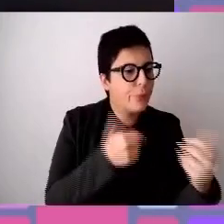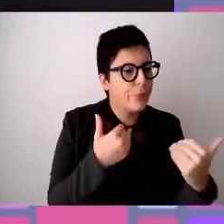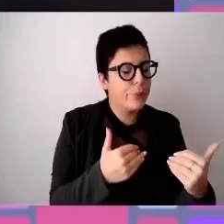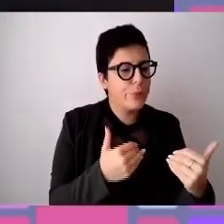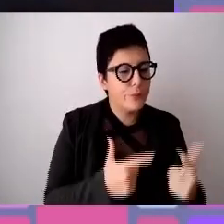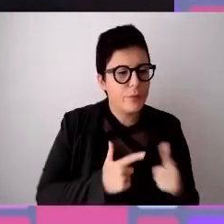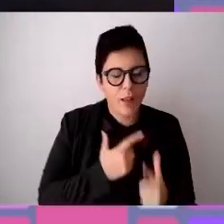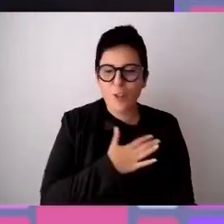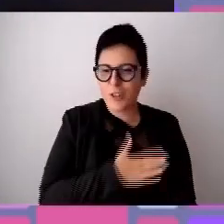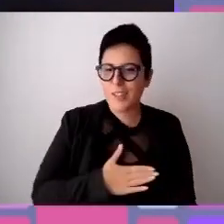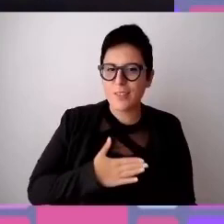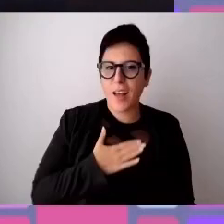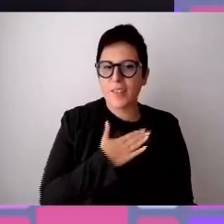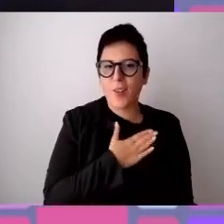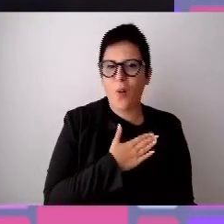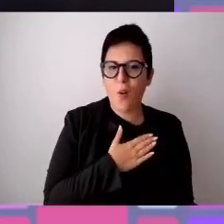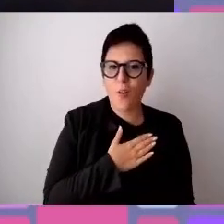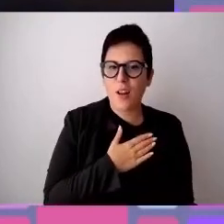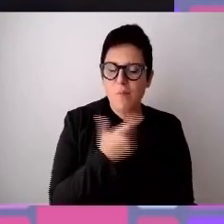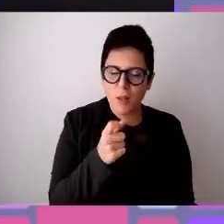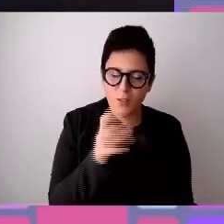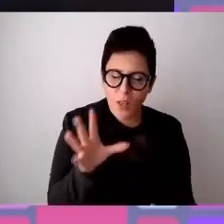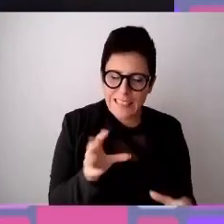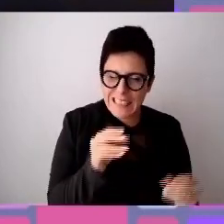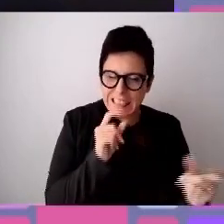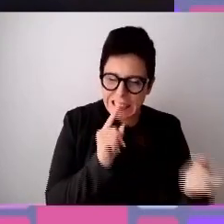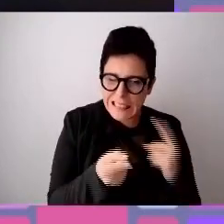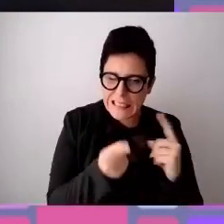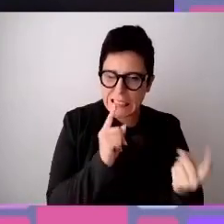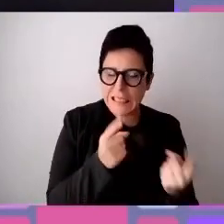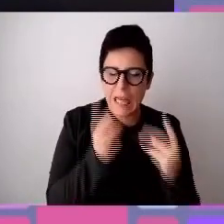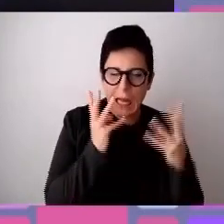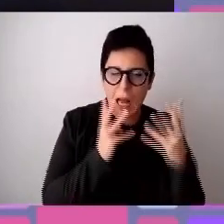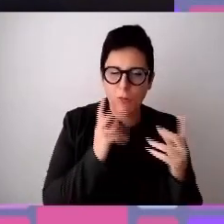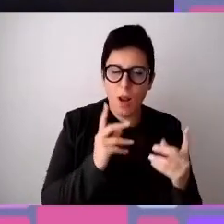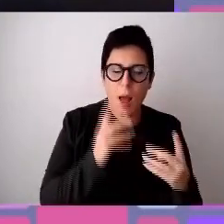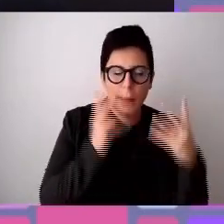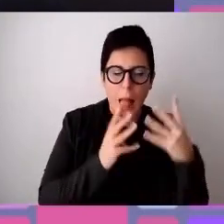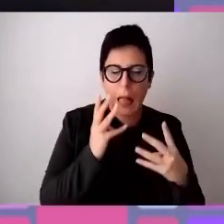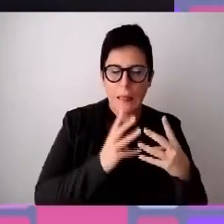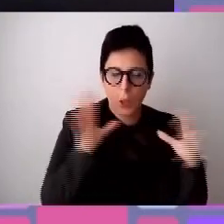si riesce a intavolare un ragionamento e un discorso